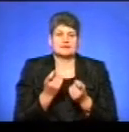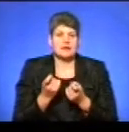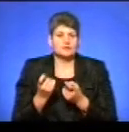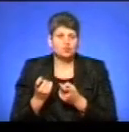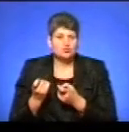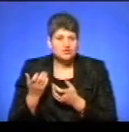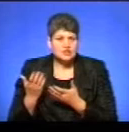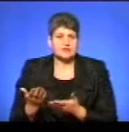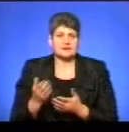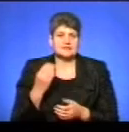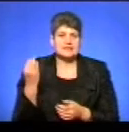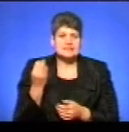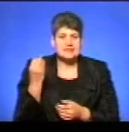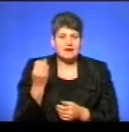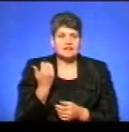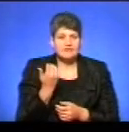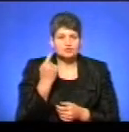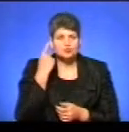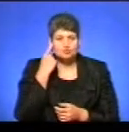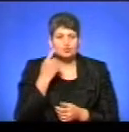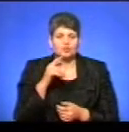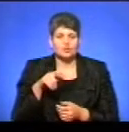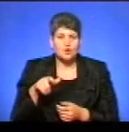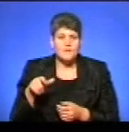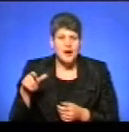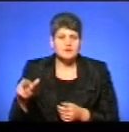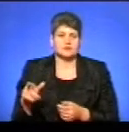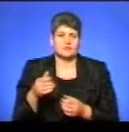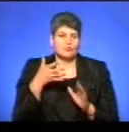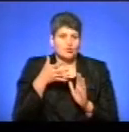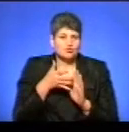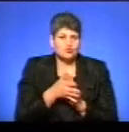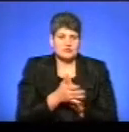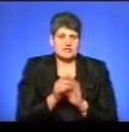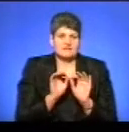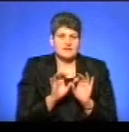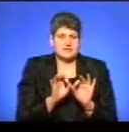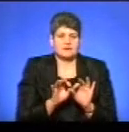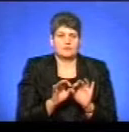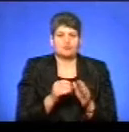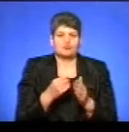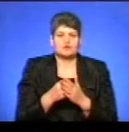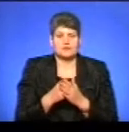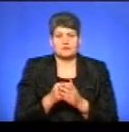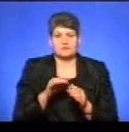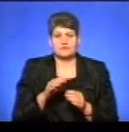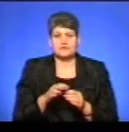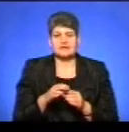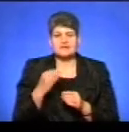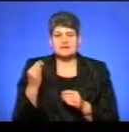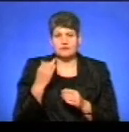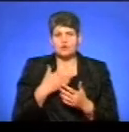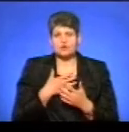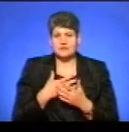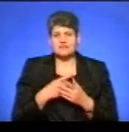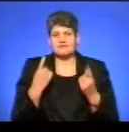можливо, зацікавленість, на вашу думку, громадськості в прозорості і висвітленні бюджетного процесу? Зацікавленість громадські велика,